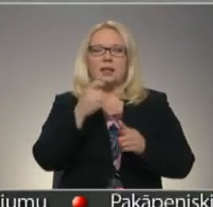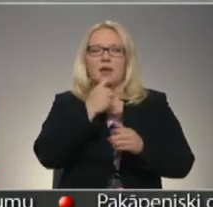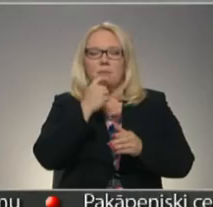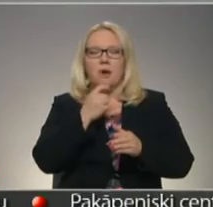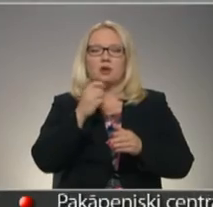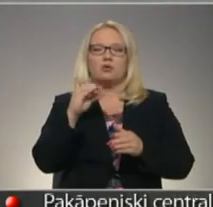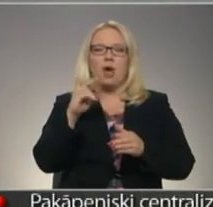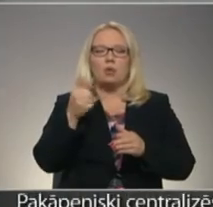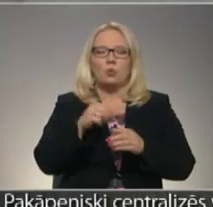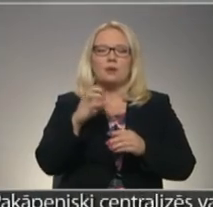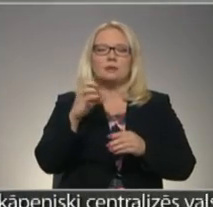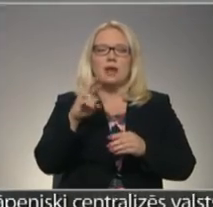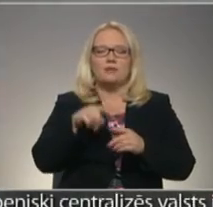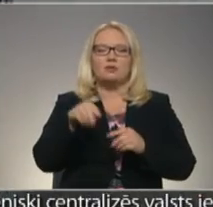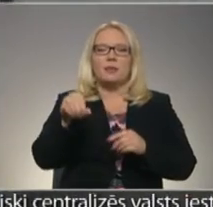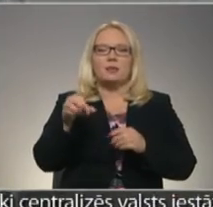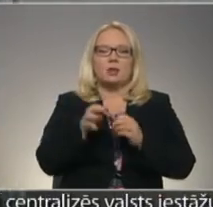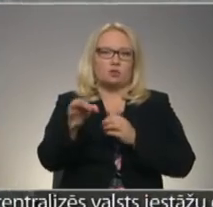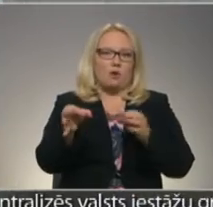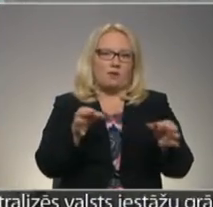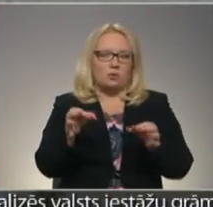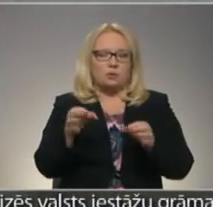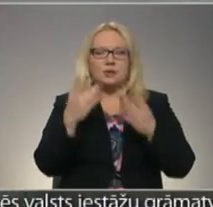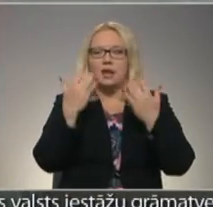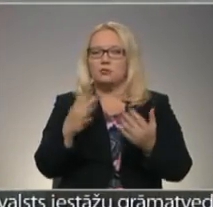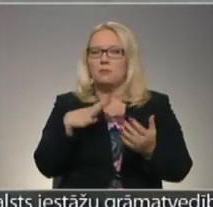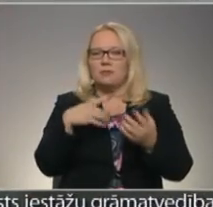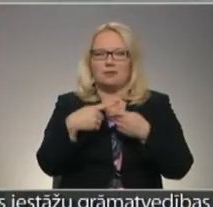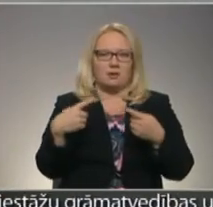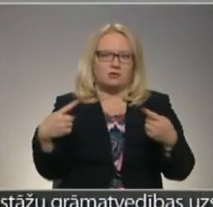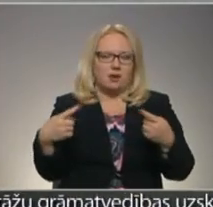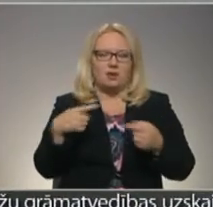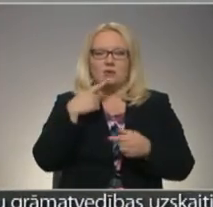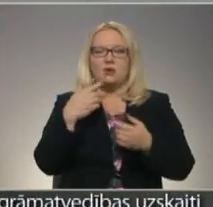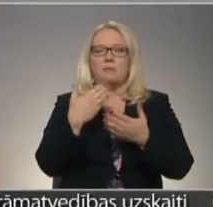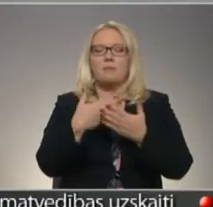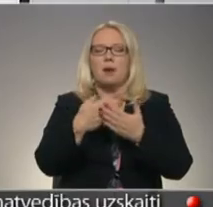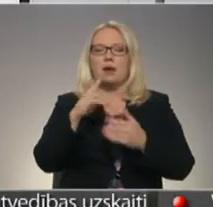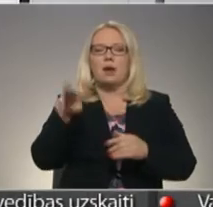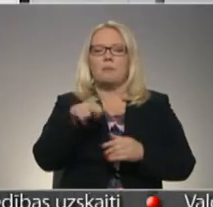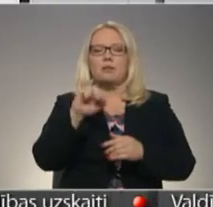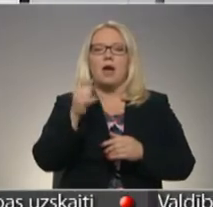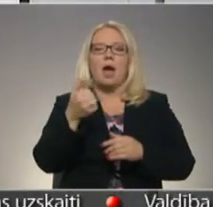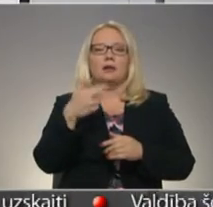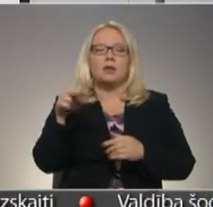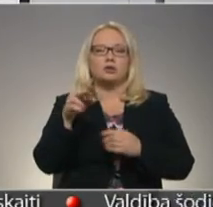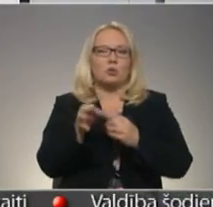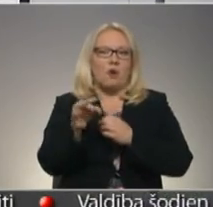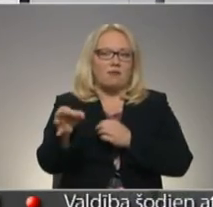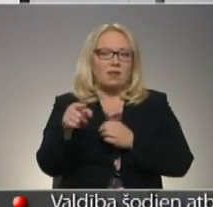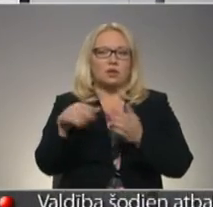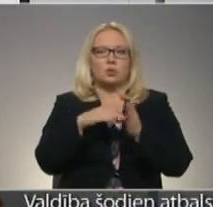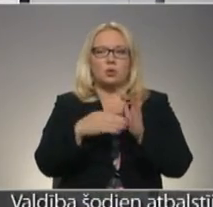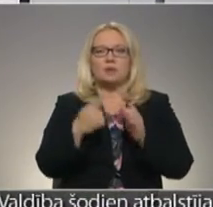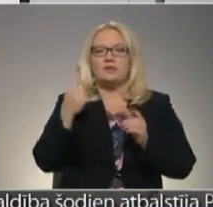Enguris, Dagdas, Carnikavas un Smiltenes novados rezultāti bijuši dažādi. Piemēram, Dagdas novadā. Tur tā situācija vienkārši ir tāda, ka tur ir viens